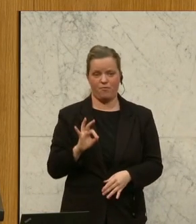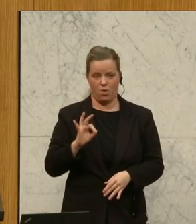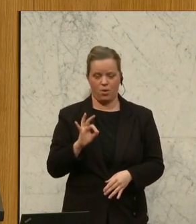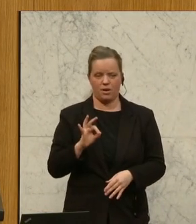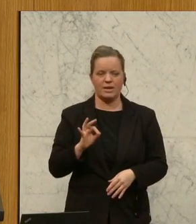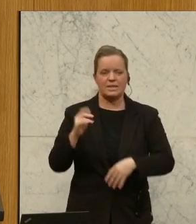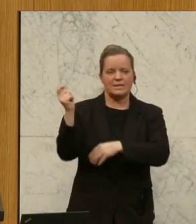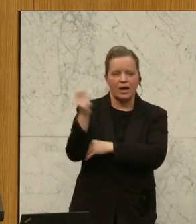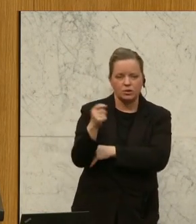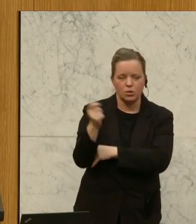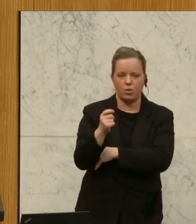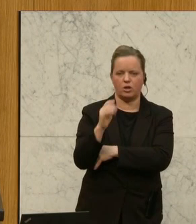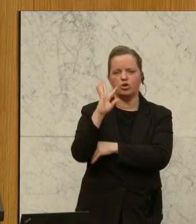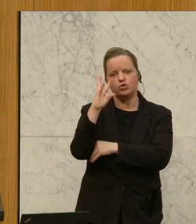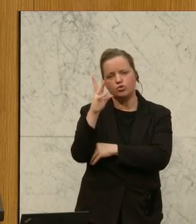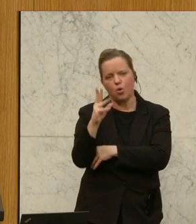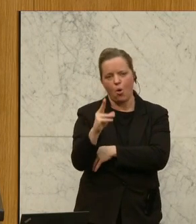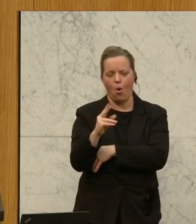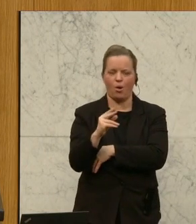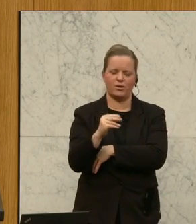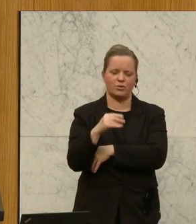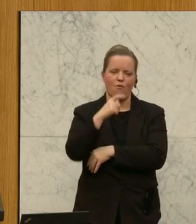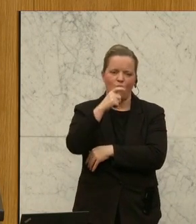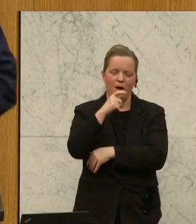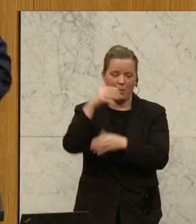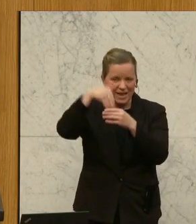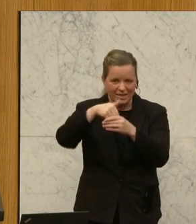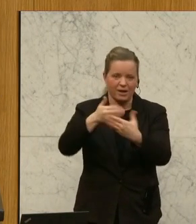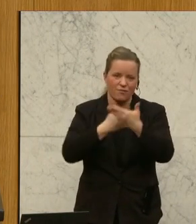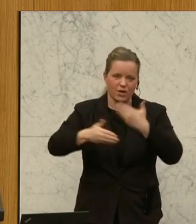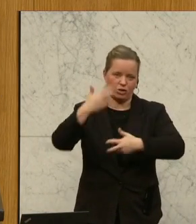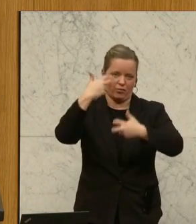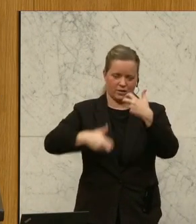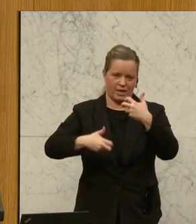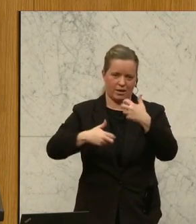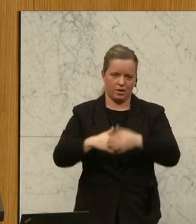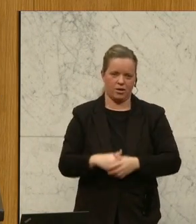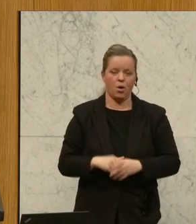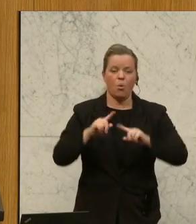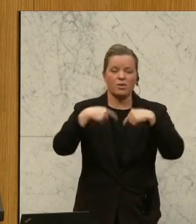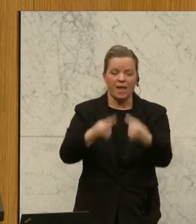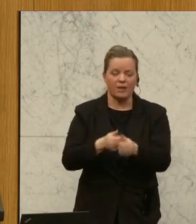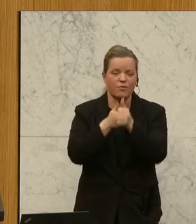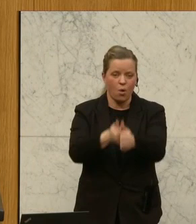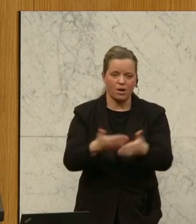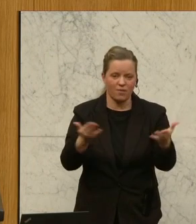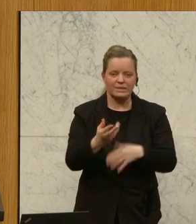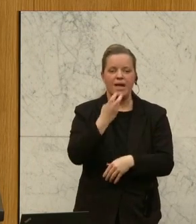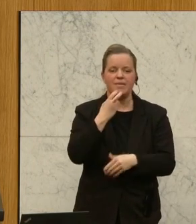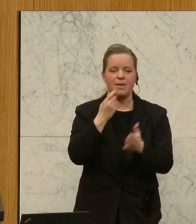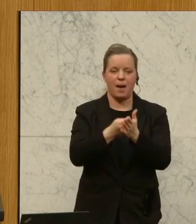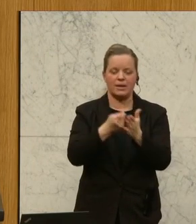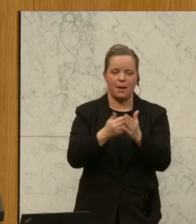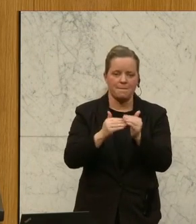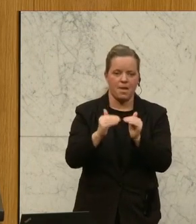Sanktionen ein schönfärberisches Wort für einen Wirtschaftskrieg, der dazu führt, dass die Energiepreise nach oben gehen, im